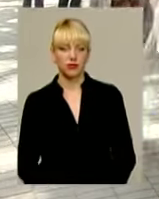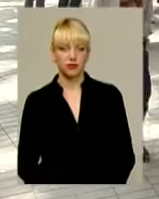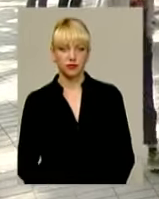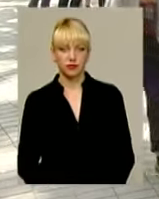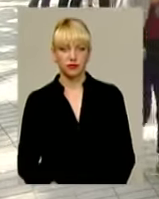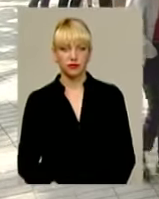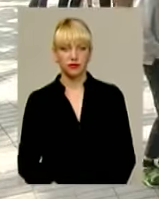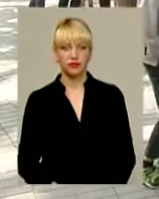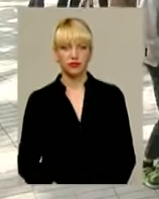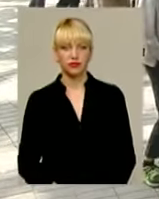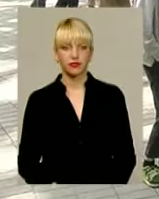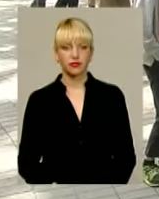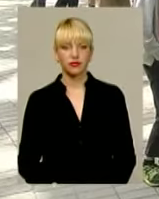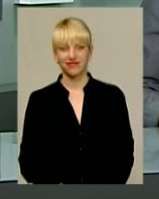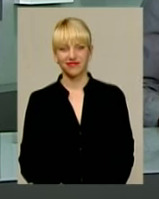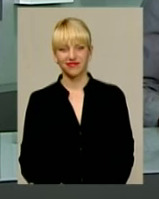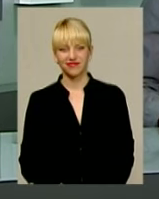для інформаційного випуску.